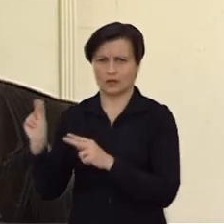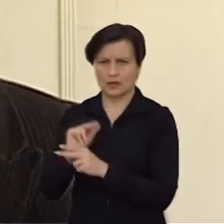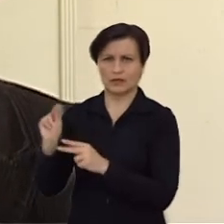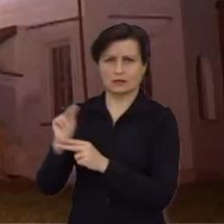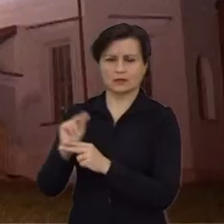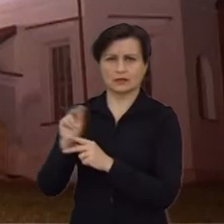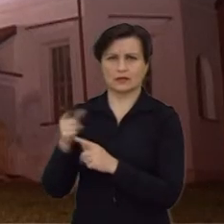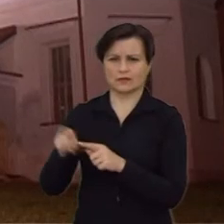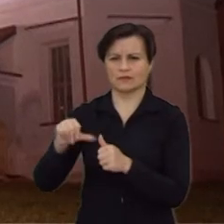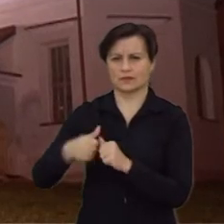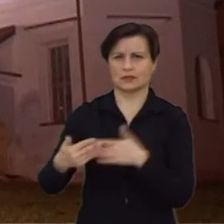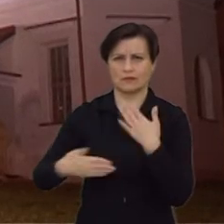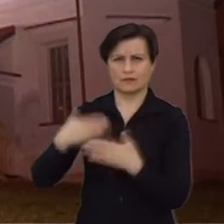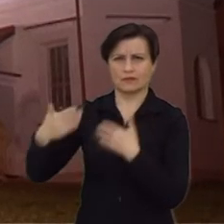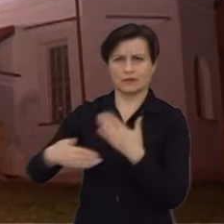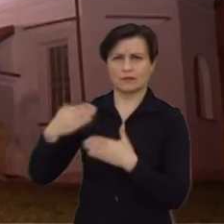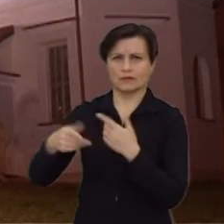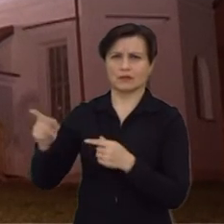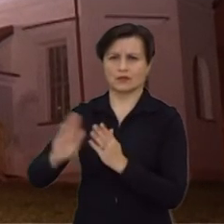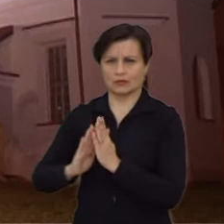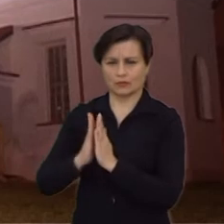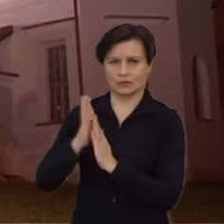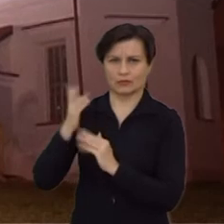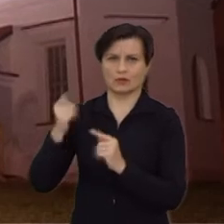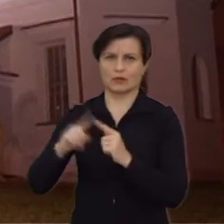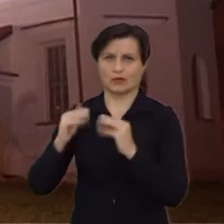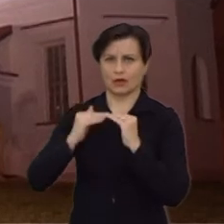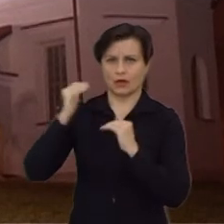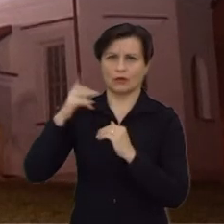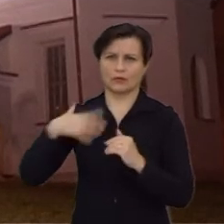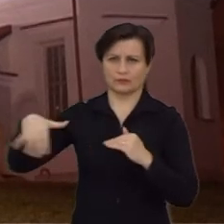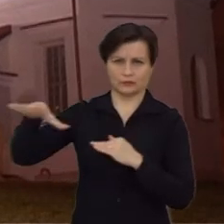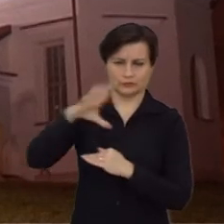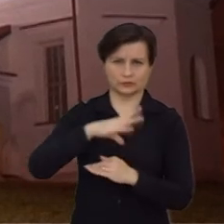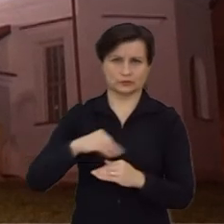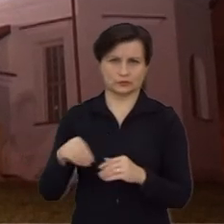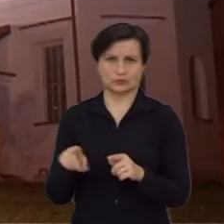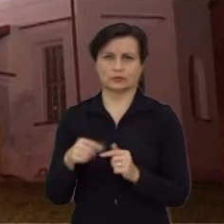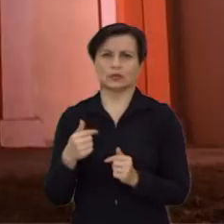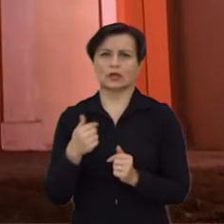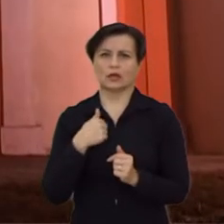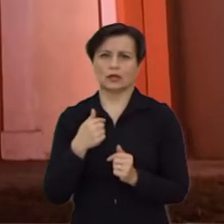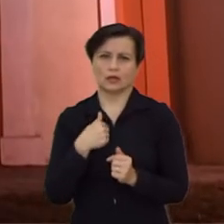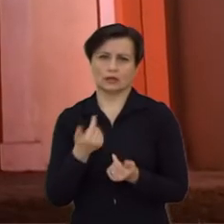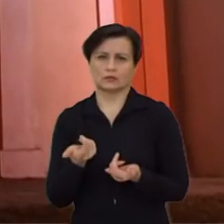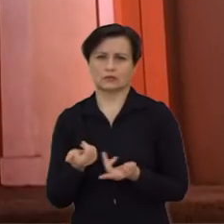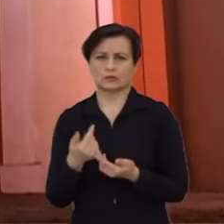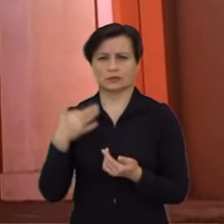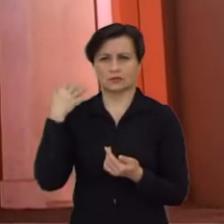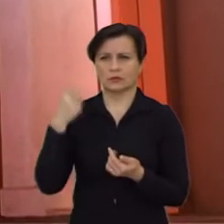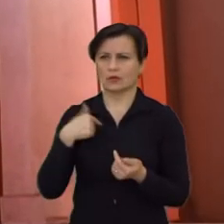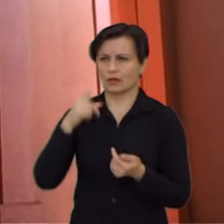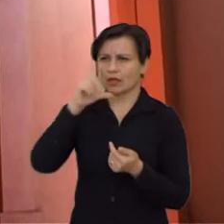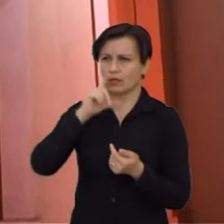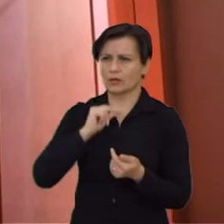nulatiniam atsinauinime, nulatiniam veiksme, kad reikia to bulėti, aukti kaip ir visur. Sada